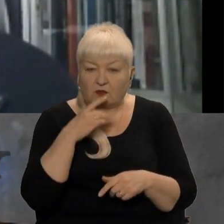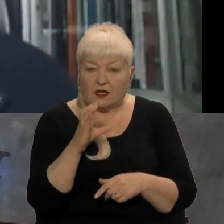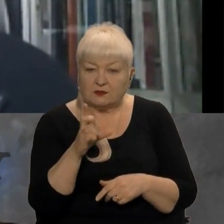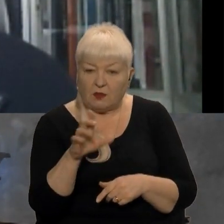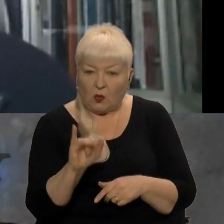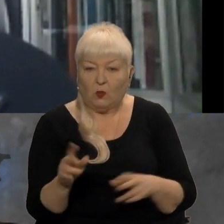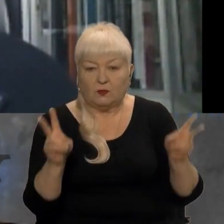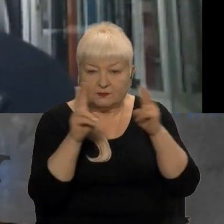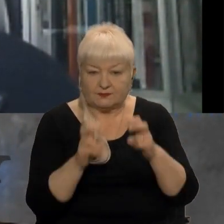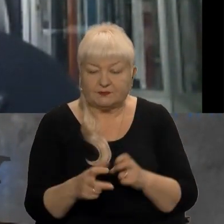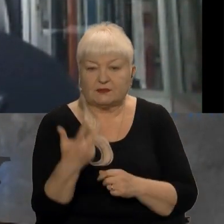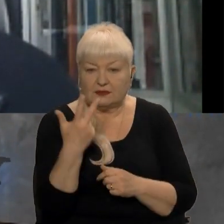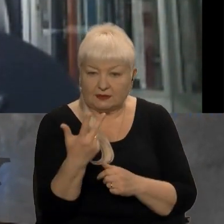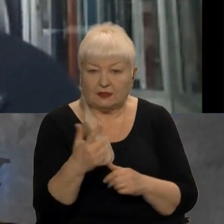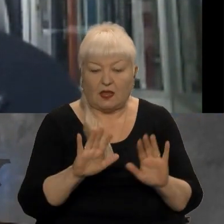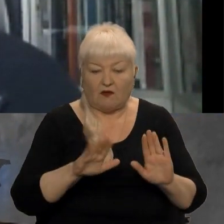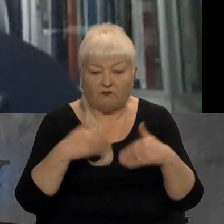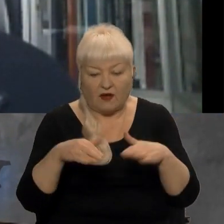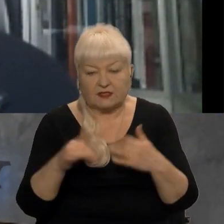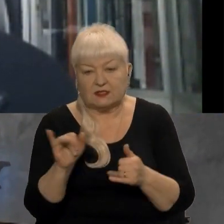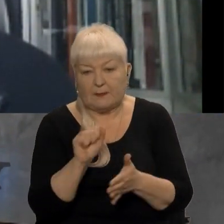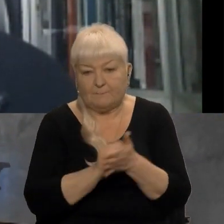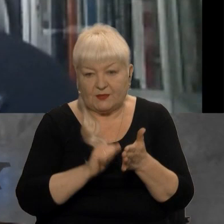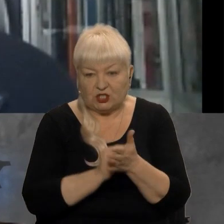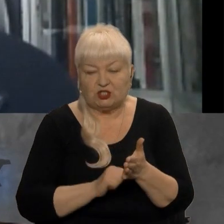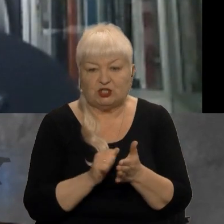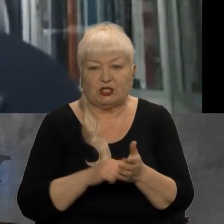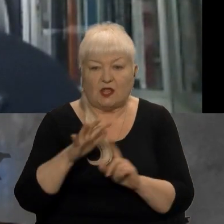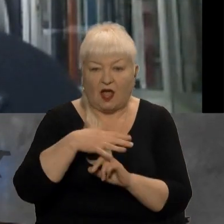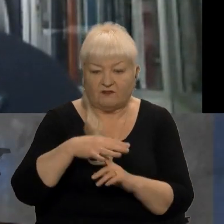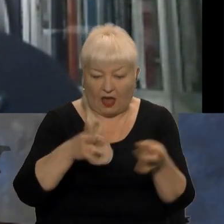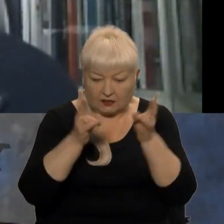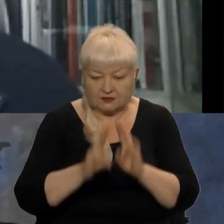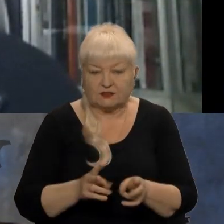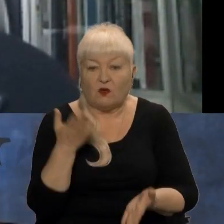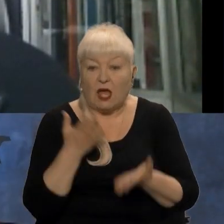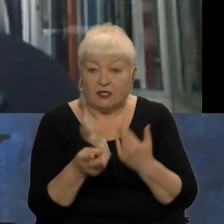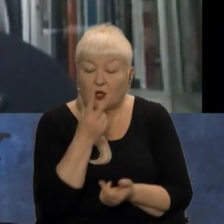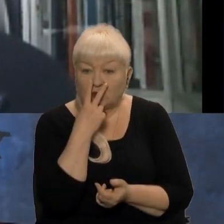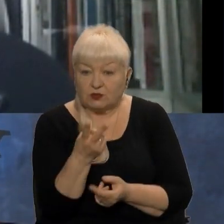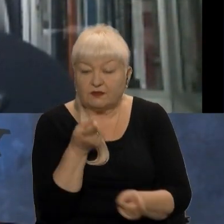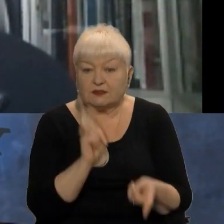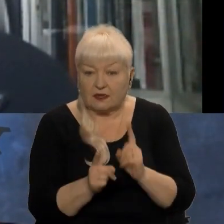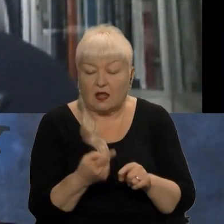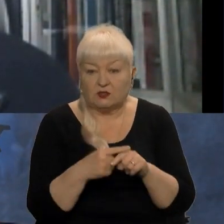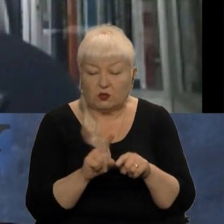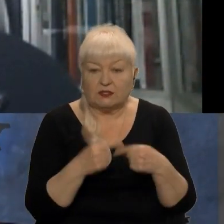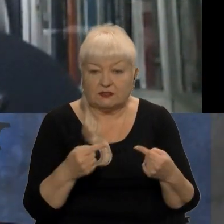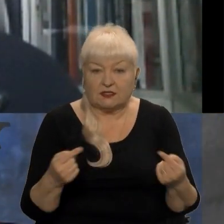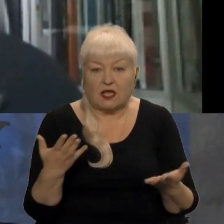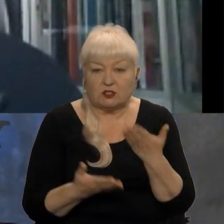України розглядає три версії і причини авіакатастрофи. Якщо дивитися реально на ці речі, якщо брати